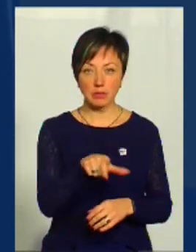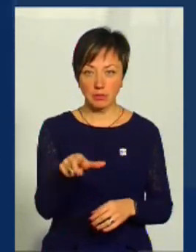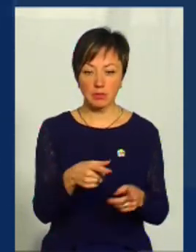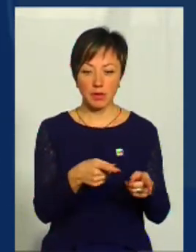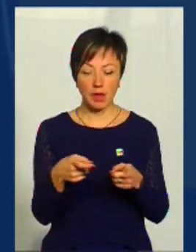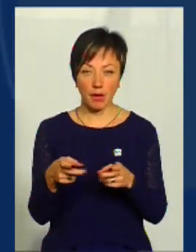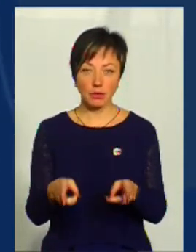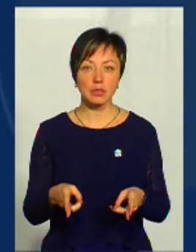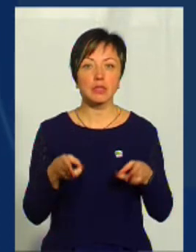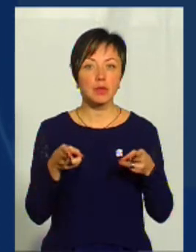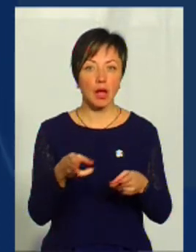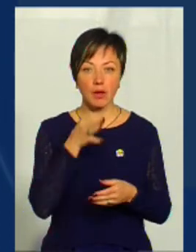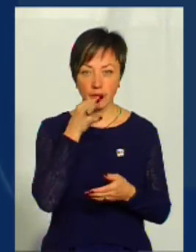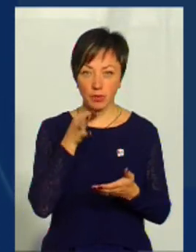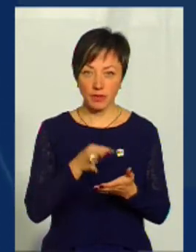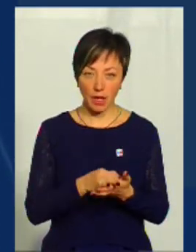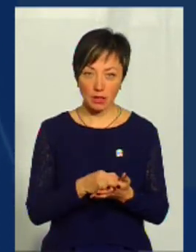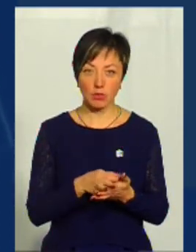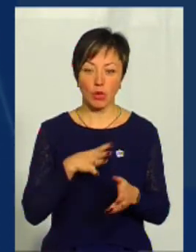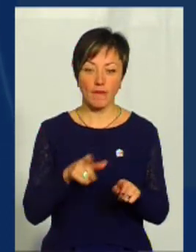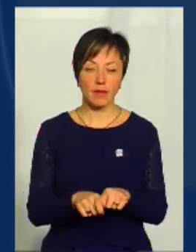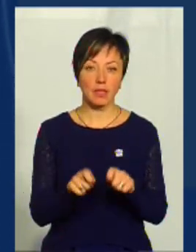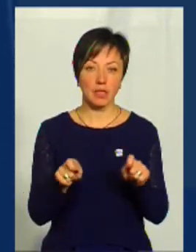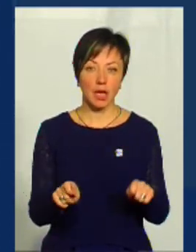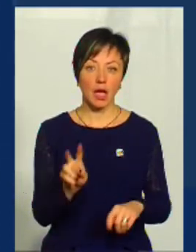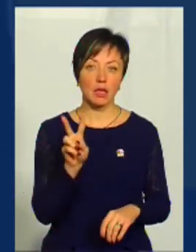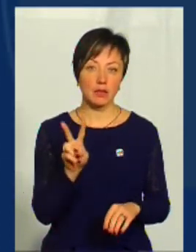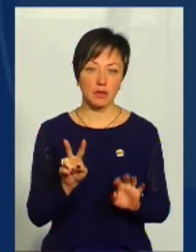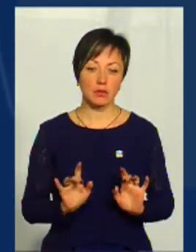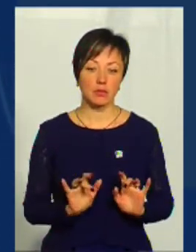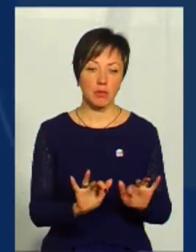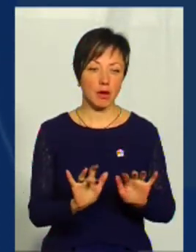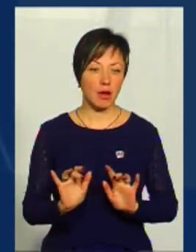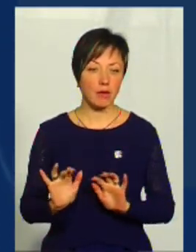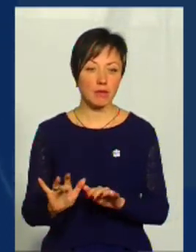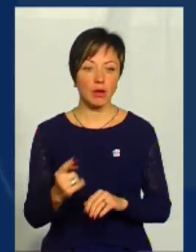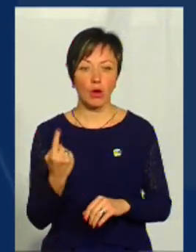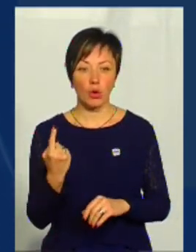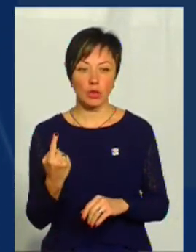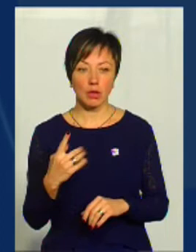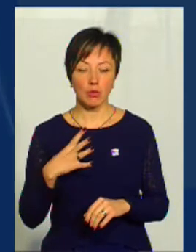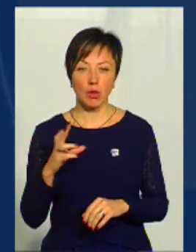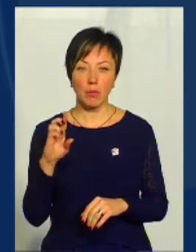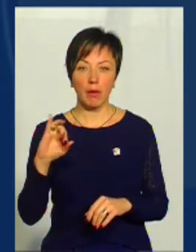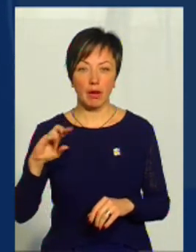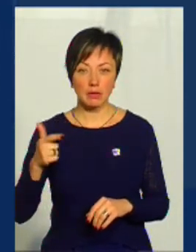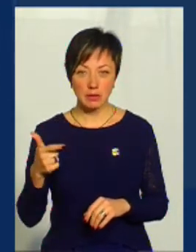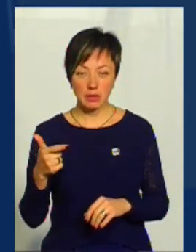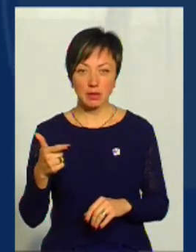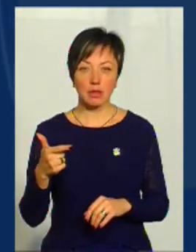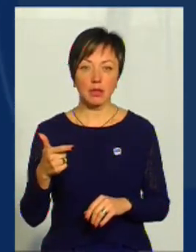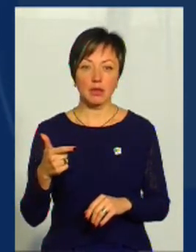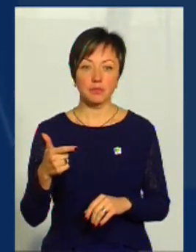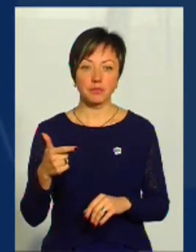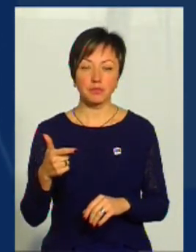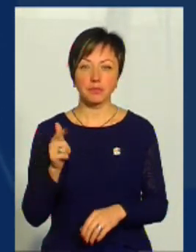притягували до кримінальної відповідальності, були відкриті два кримінальних провадження. Одне було у березні, тоді на